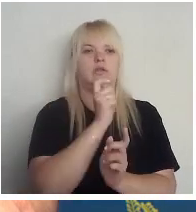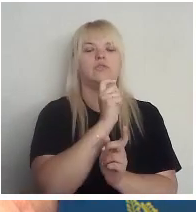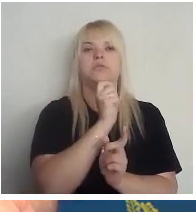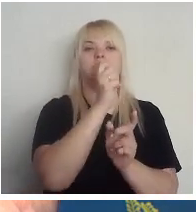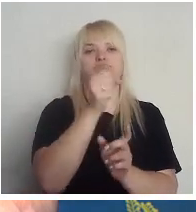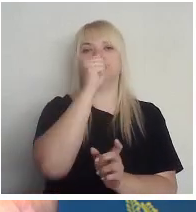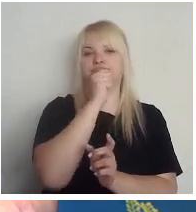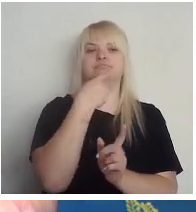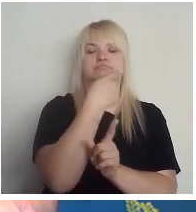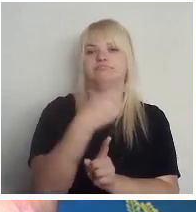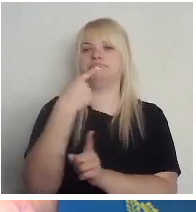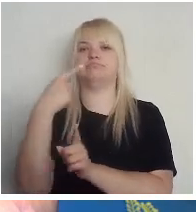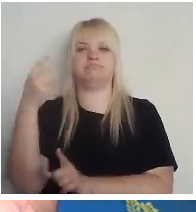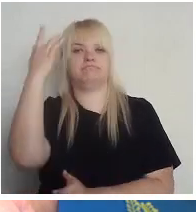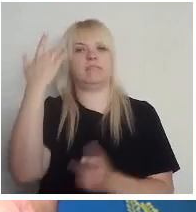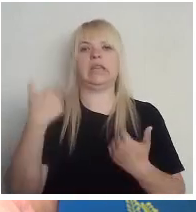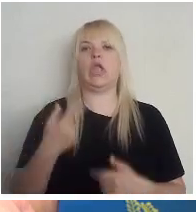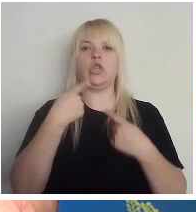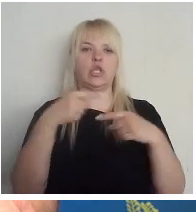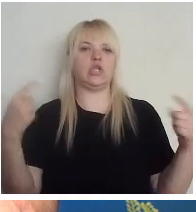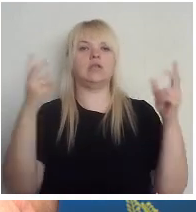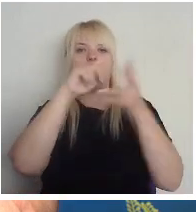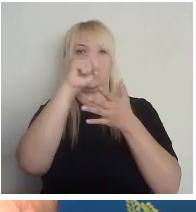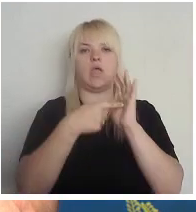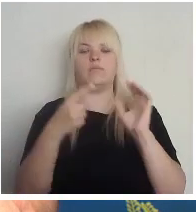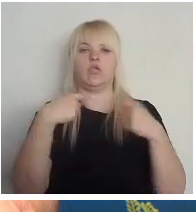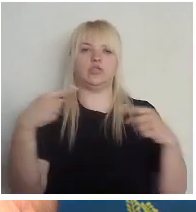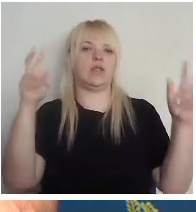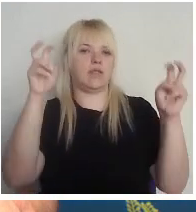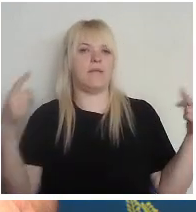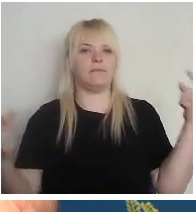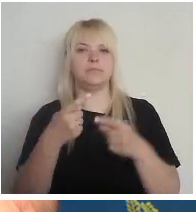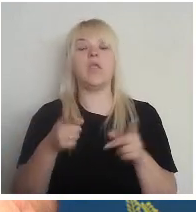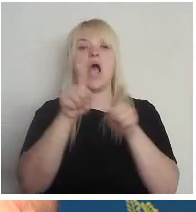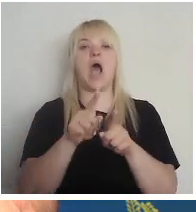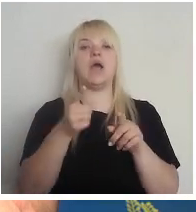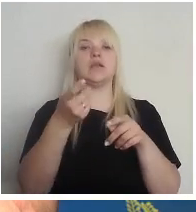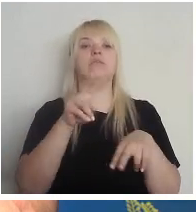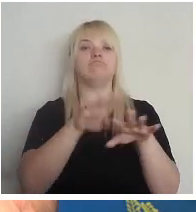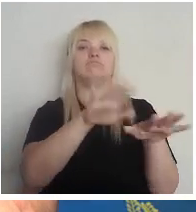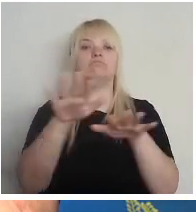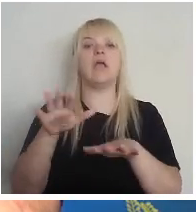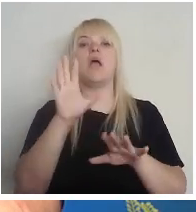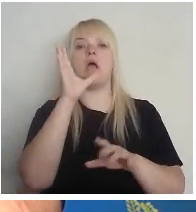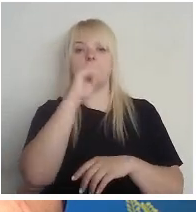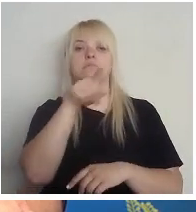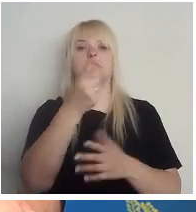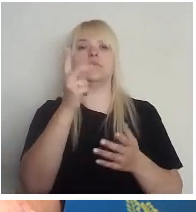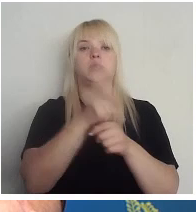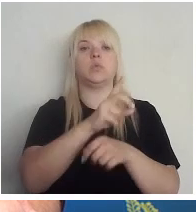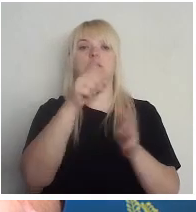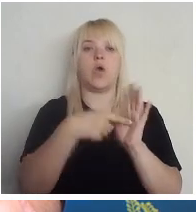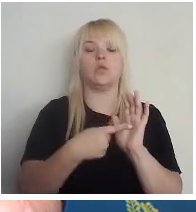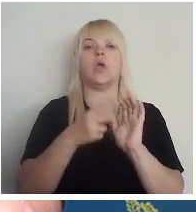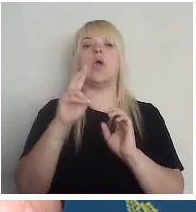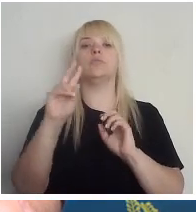tēmām, par dažādiem jautājumiem. Mēs arī klātestošie varēs uzdot jautājumus, un arī tie, kas ir otrpusē